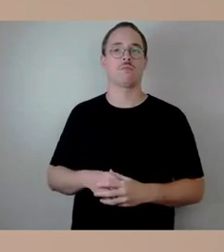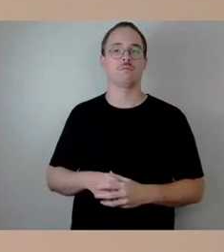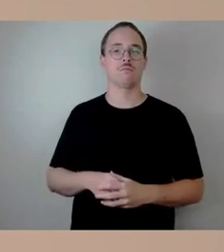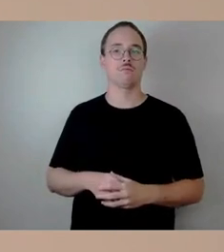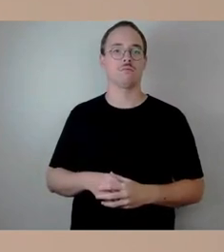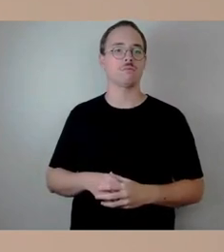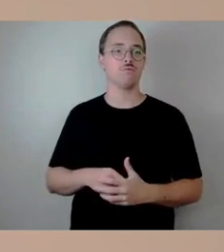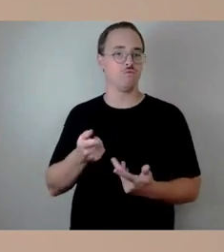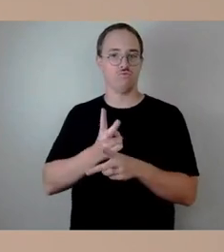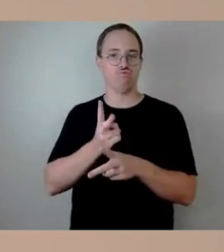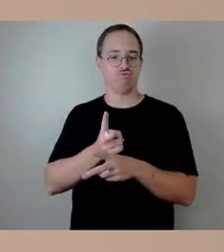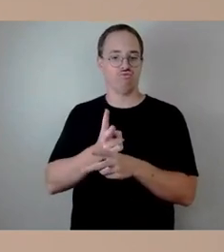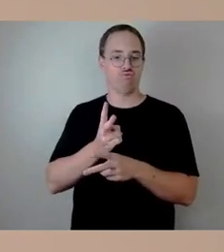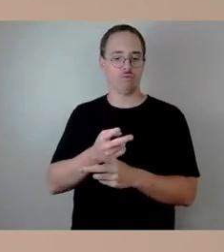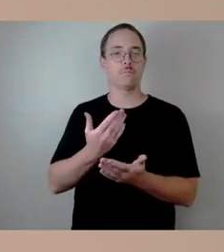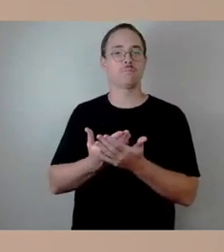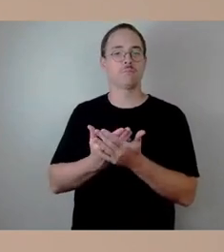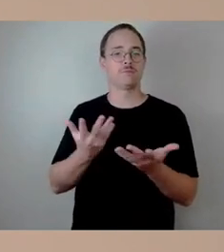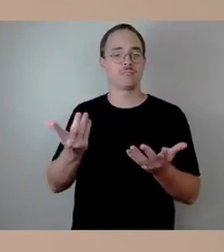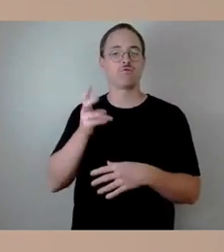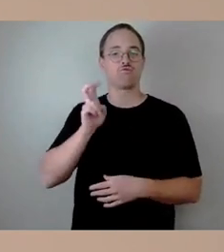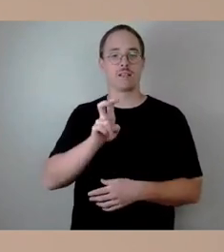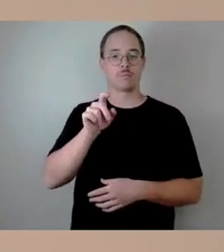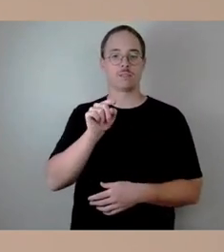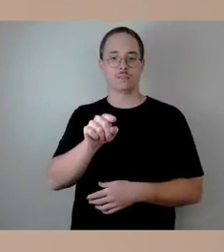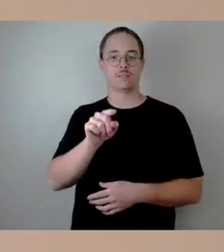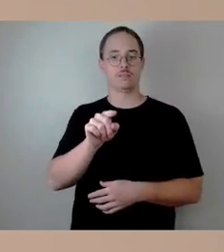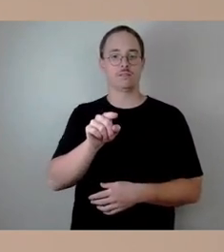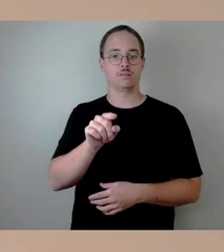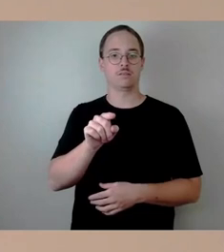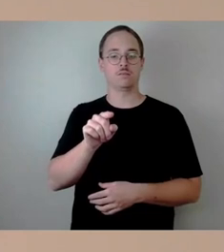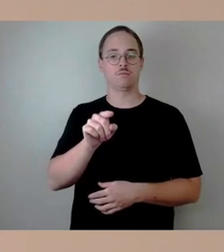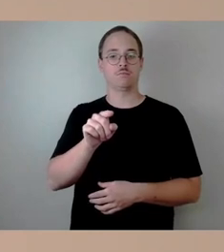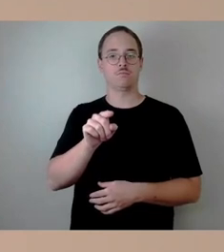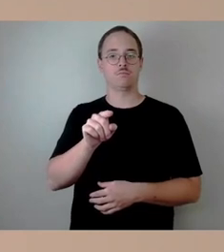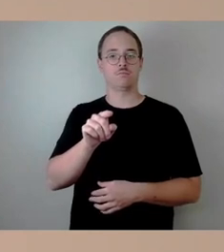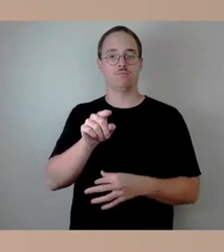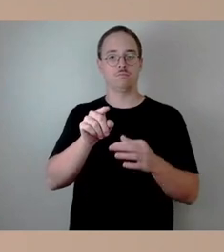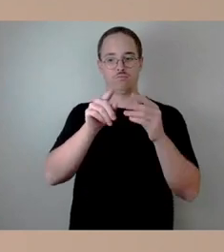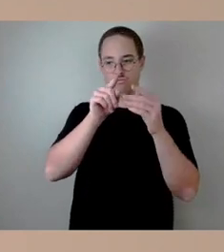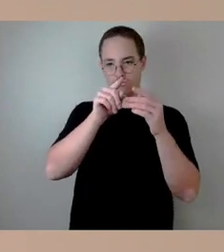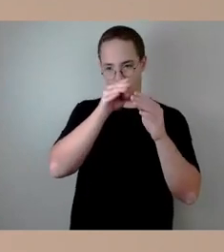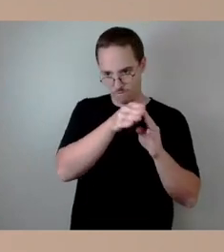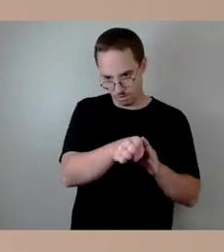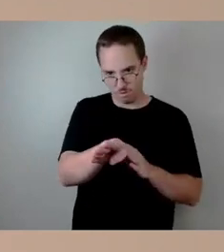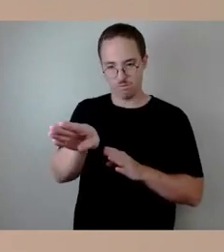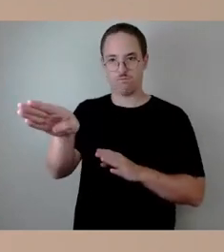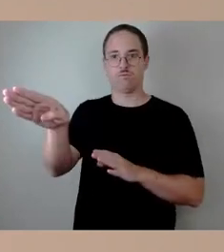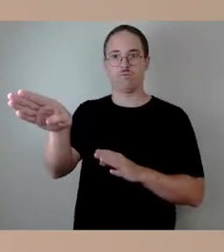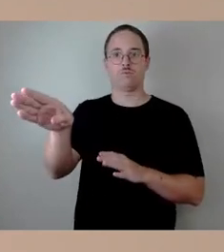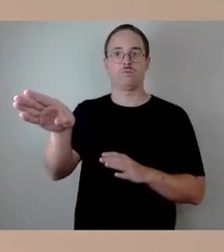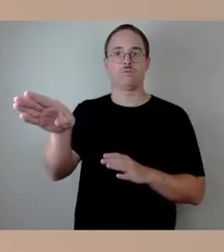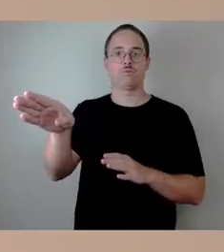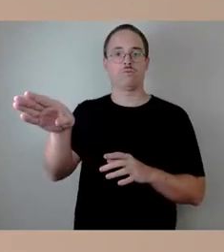vereinfacht in die Haltestelle Bühnerstraße die Zufahrt von Kfz-Verkehr freiräumt und beim Ausfahrt als Polkführer in den Abschnitt der